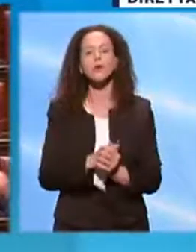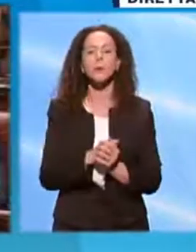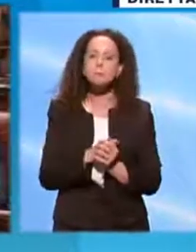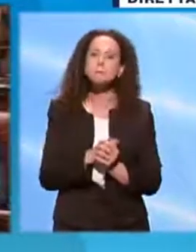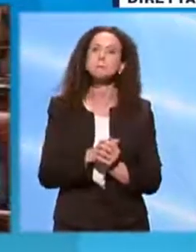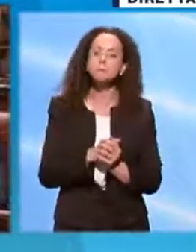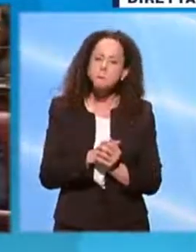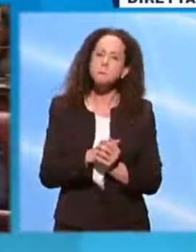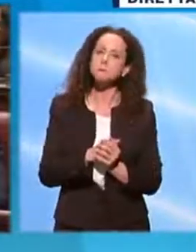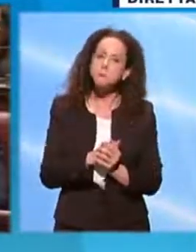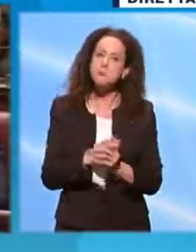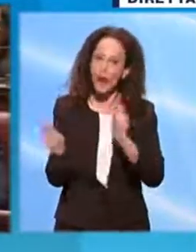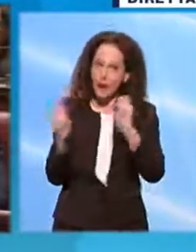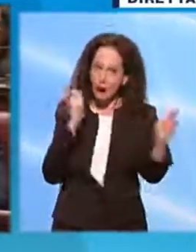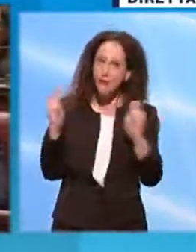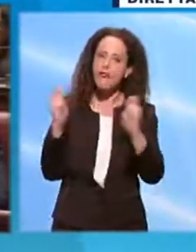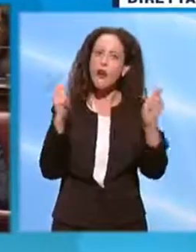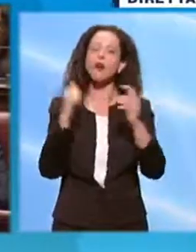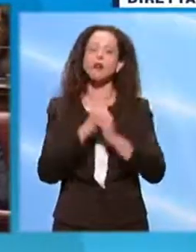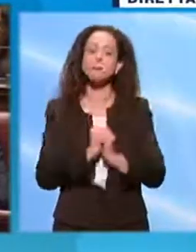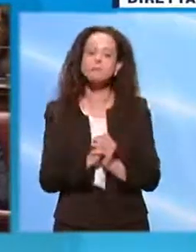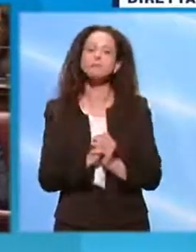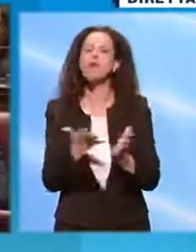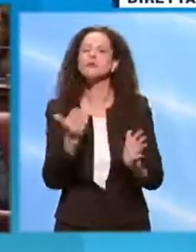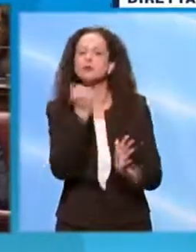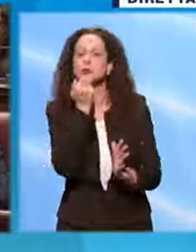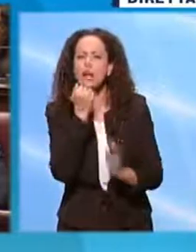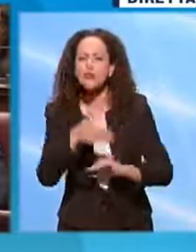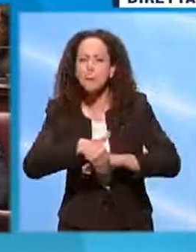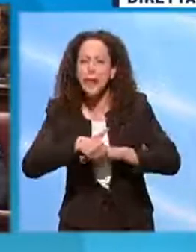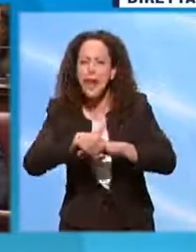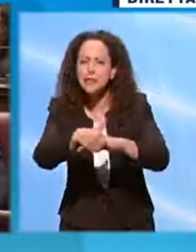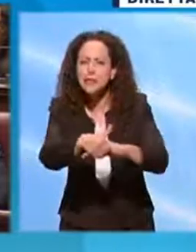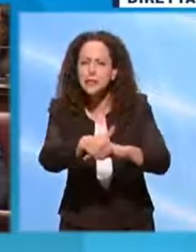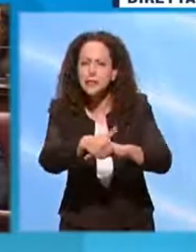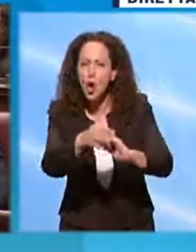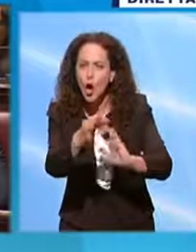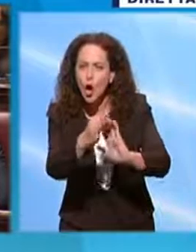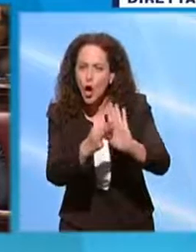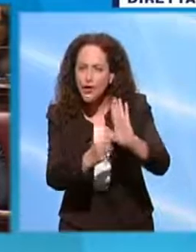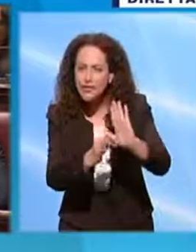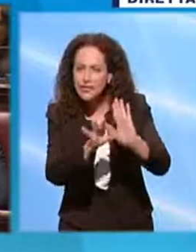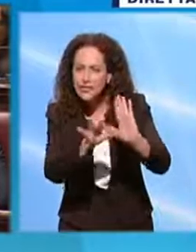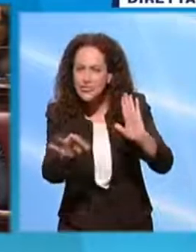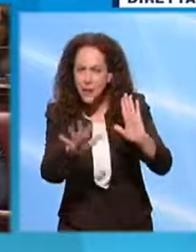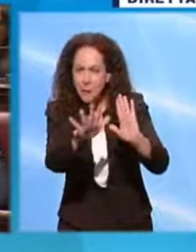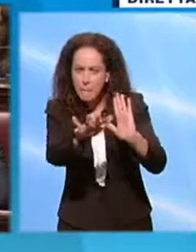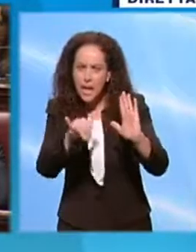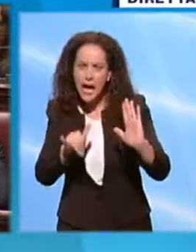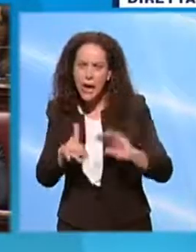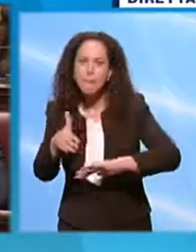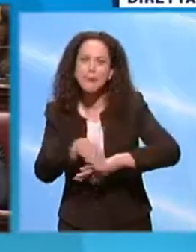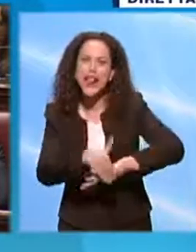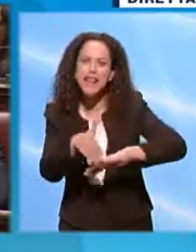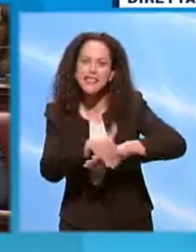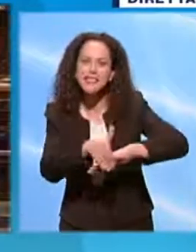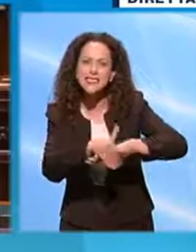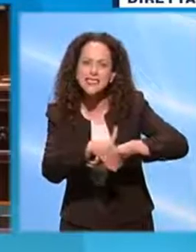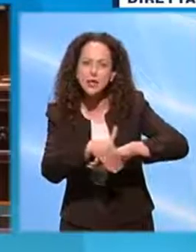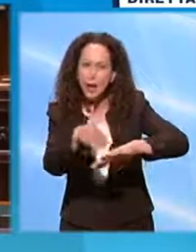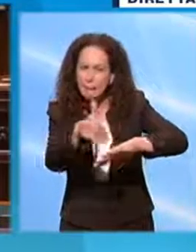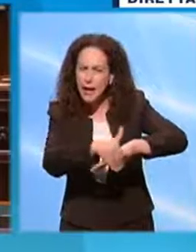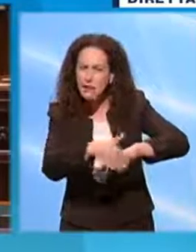un grande affare! E scusate, i prestiti non sono mai senza condizionalità, sono prestiti, hanno delle